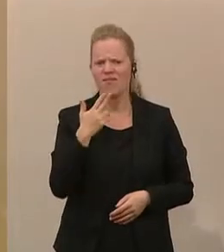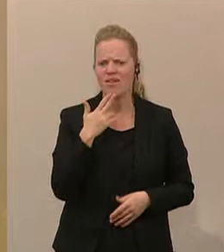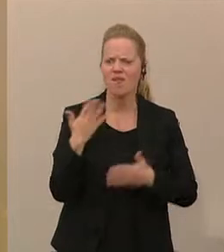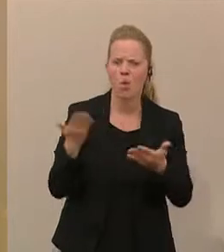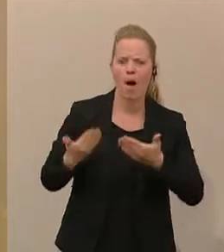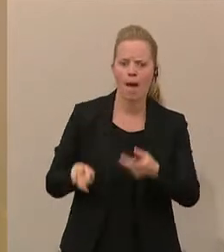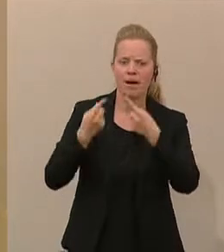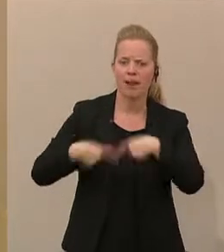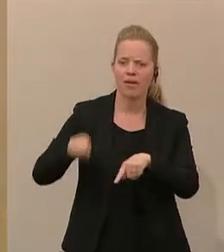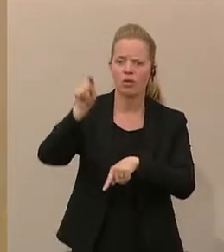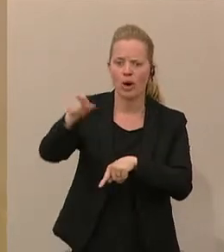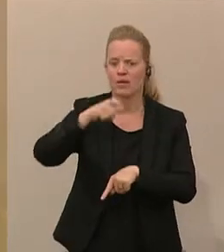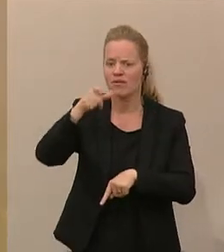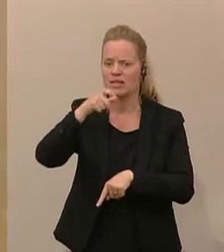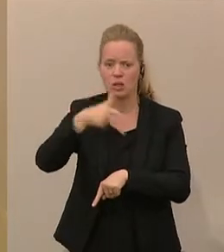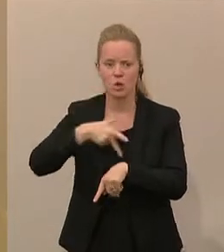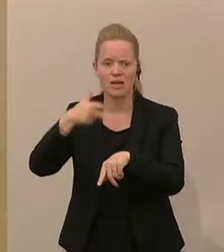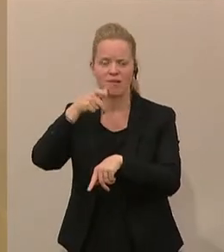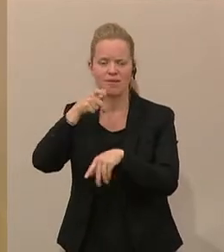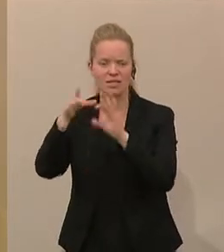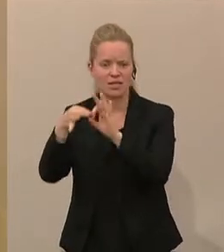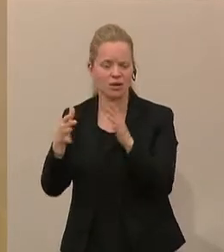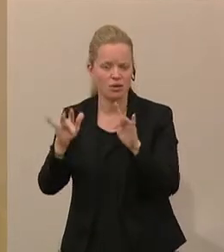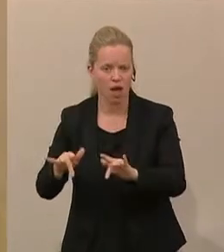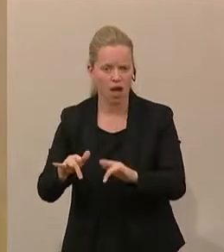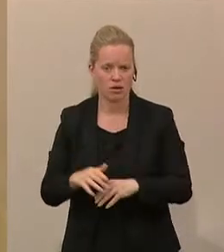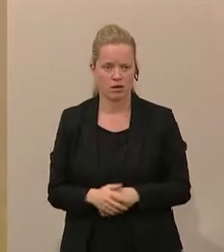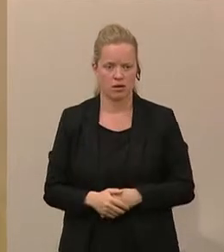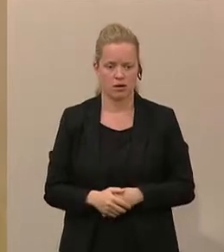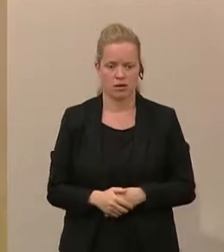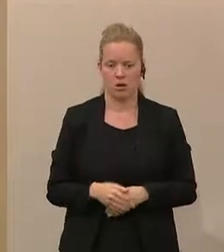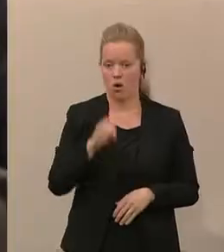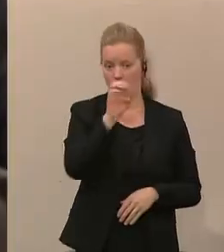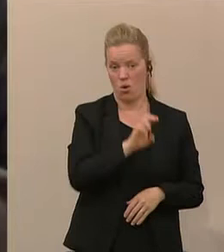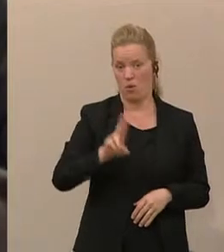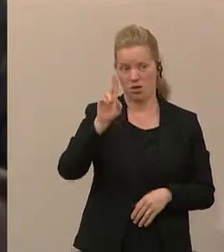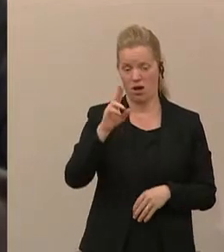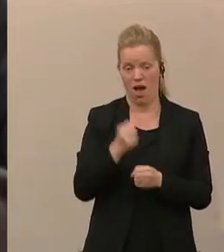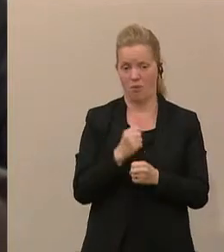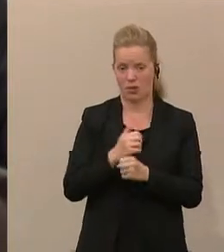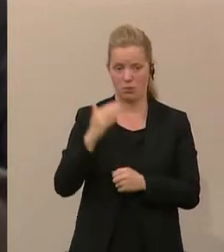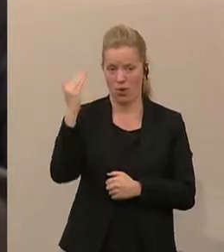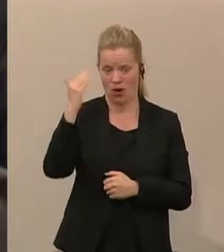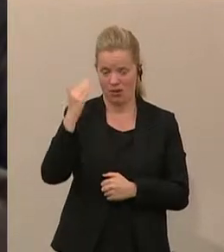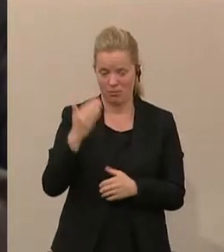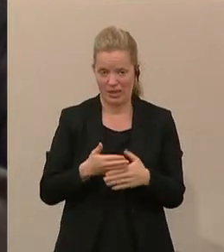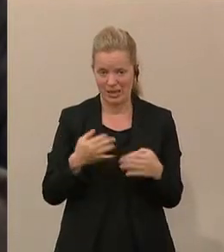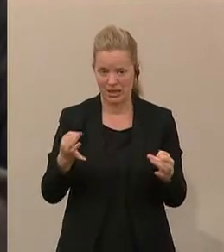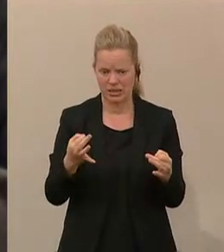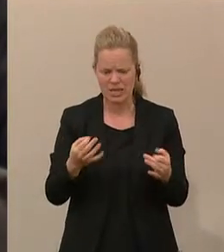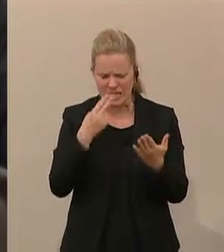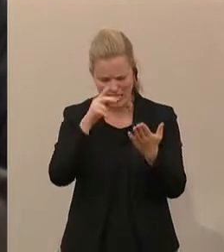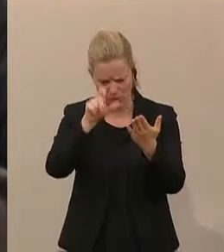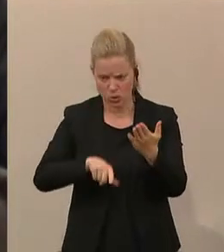In den Heimatländern überhaupt sozial versichert, dann nützen sie europäische Arbeitsbehörde auch nichts, wenn wir dann sehen, er ist vielleicht in Polen sozial versichert.